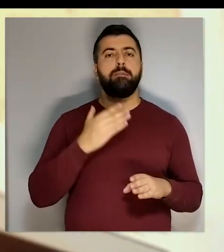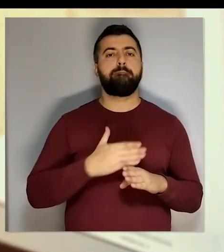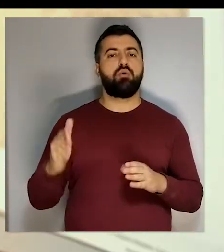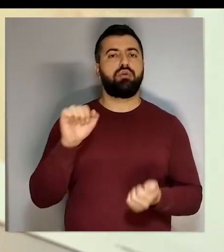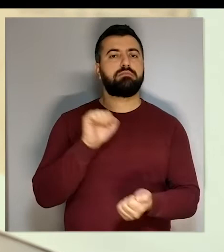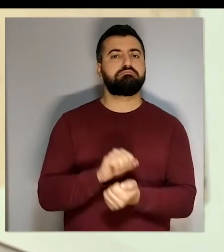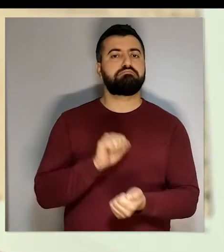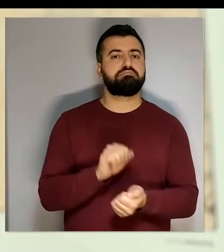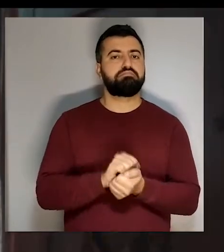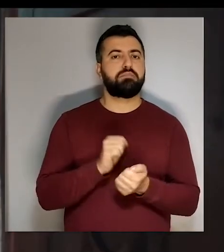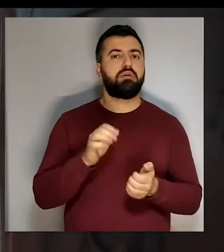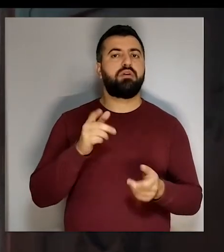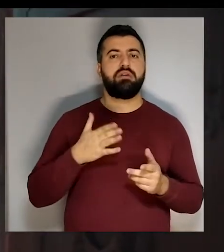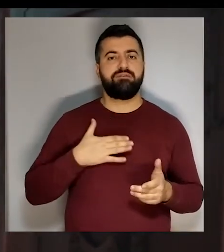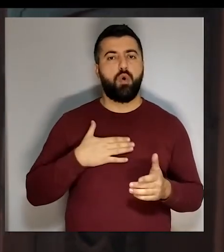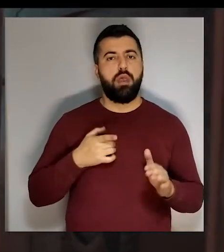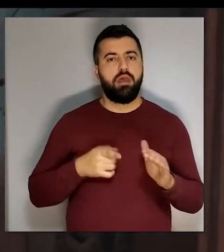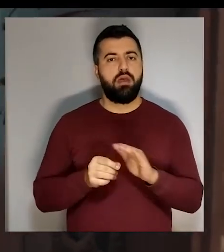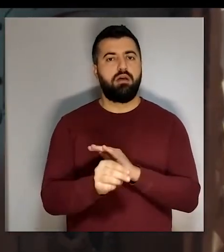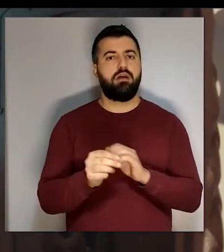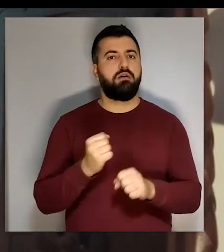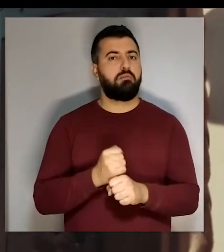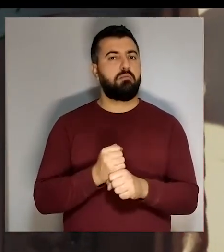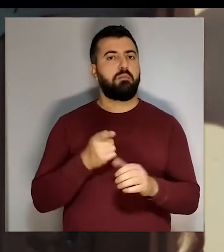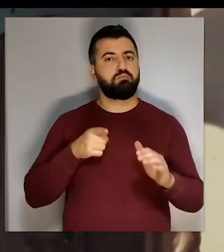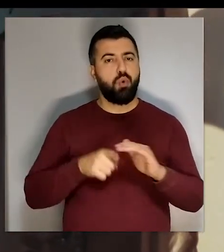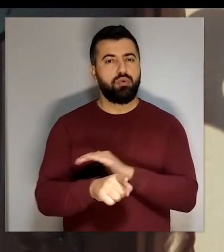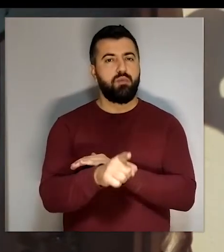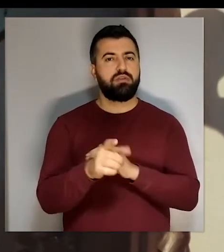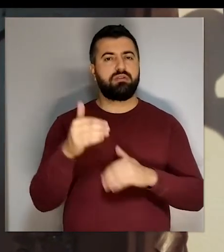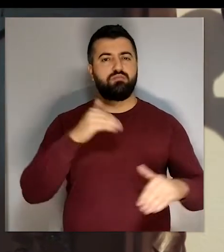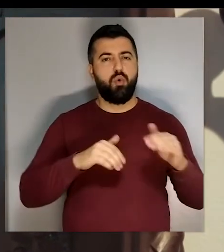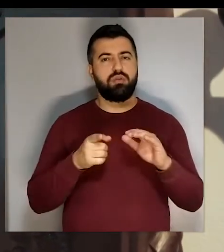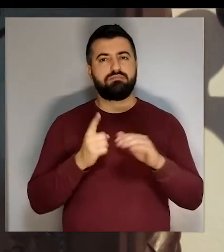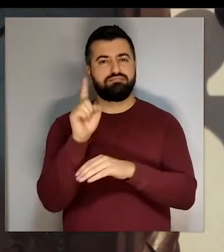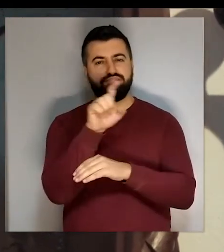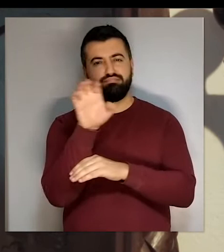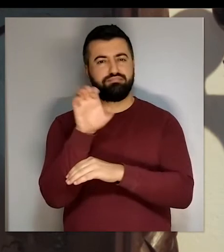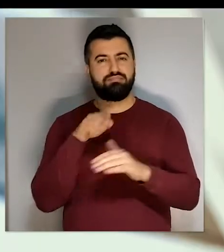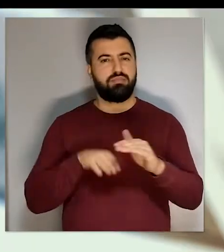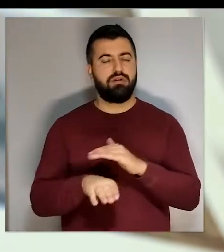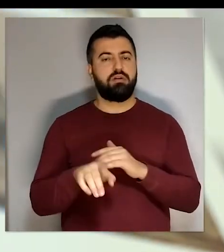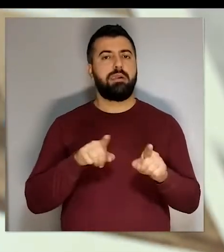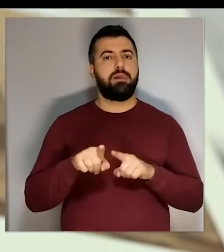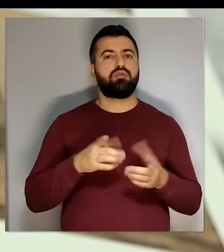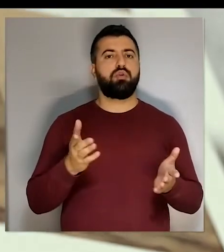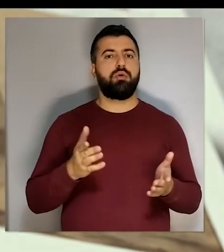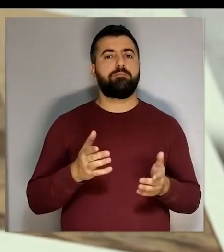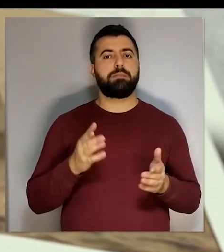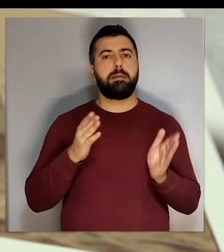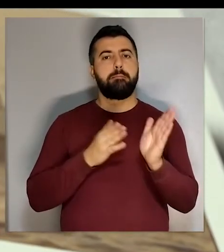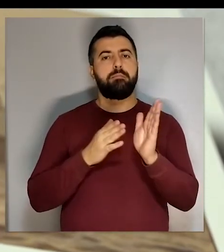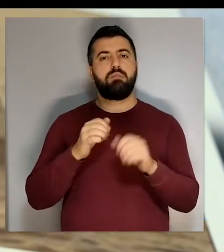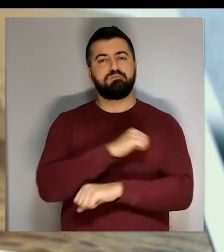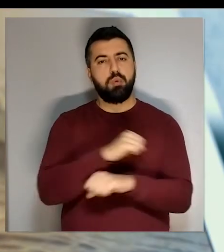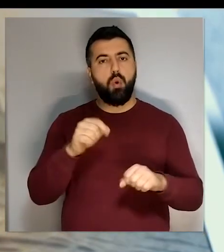Koji su počeli da ga prizvode i ugrađuju svoje podvornice Među njegovim najzapaženijim izvima su Deaktivator